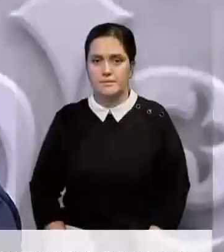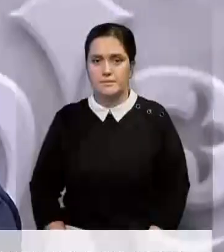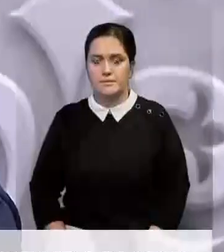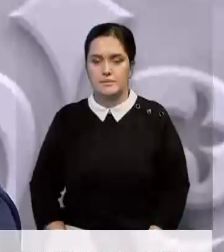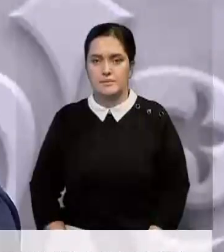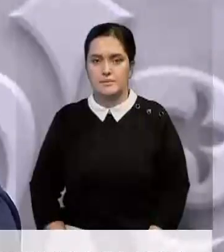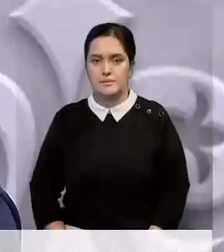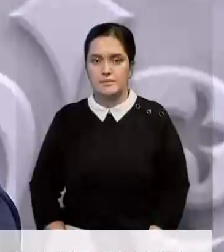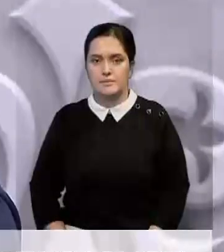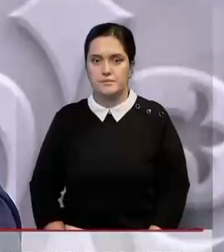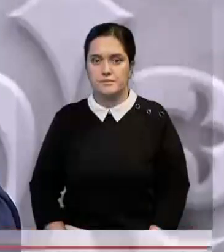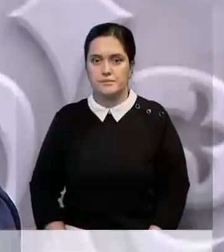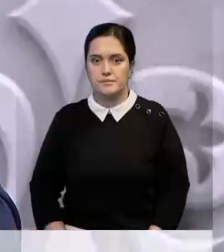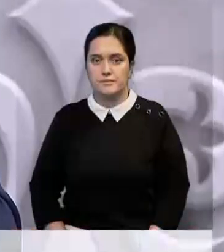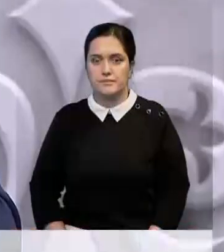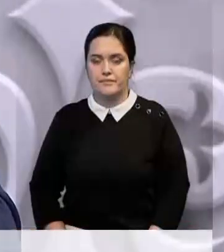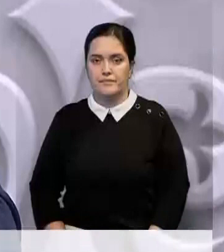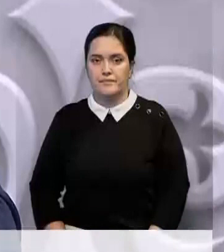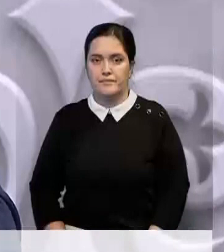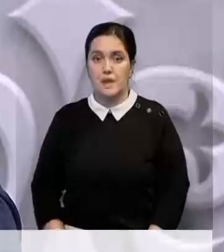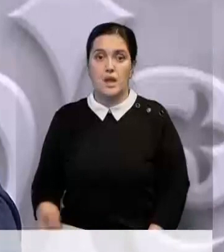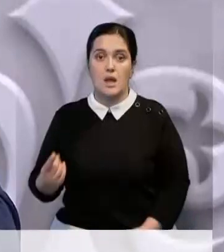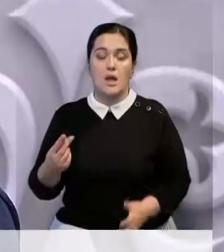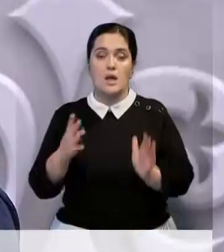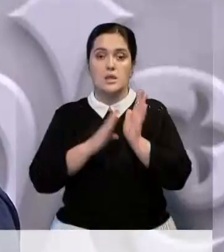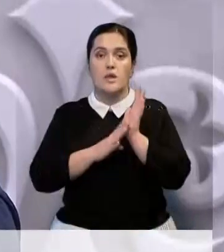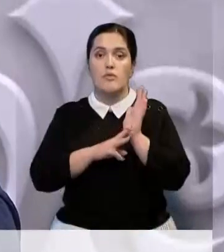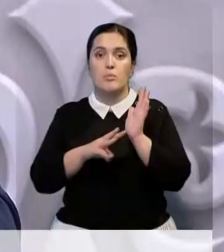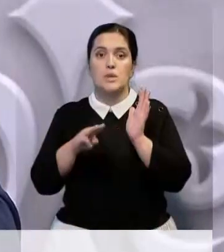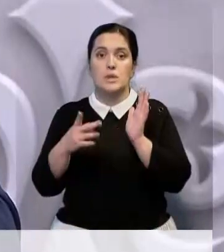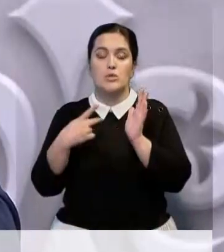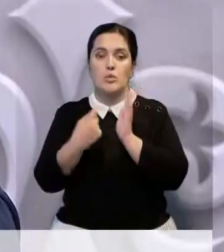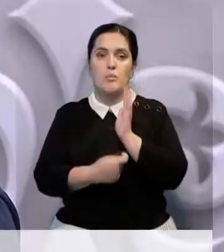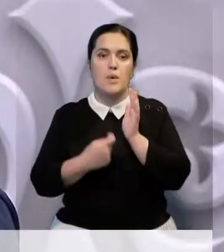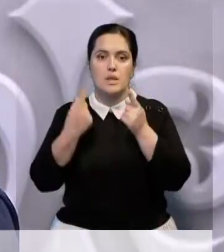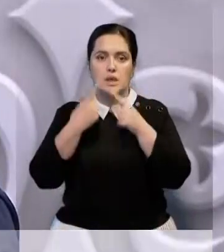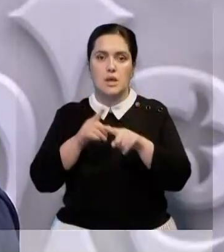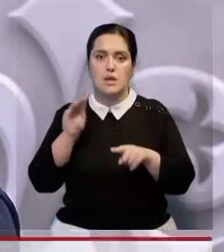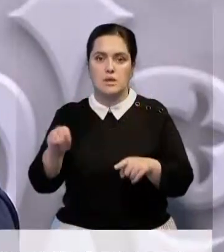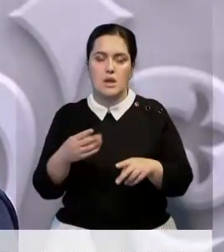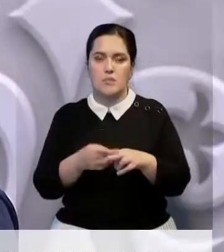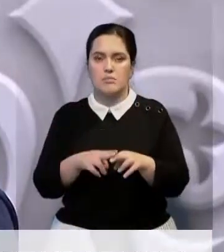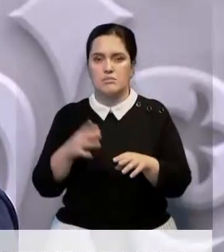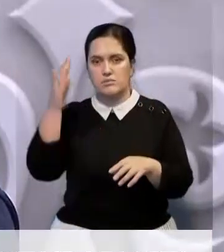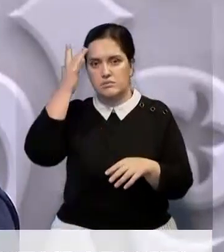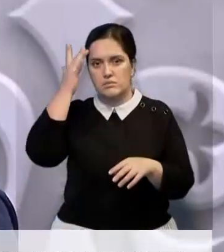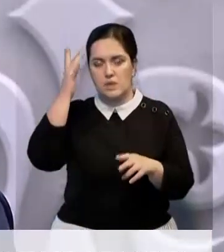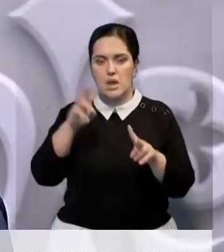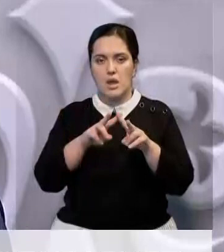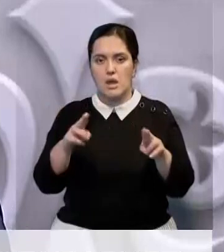Цена пожарных автостен на сегодняшний день составляет 90 миллионов тенге. Если даже проводить аналогию с сотрудниками МВД,